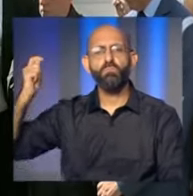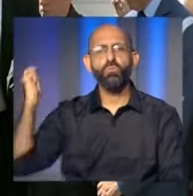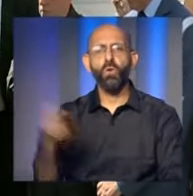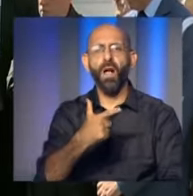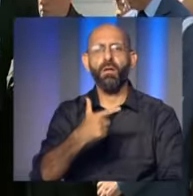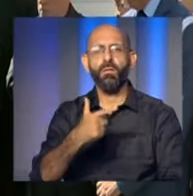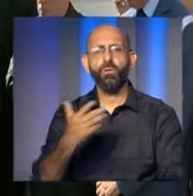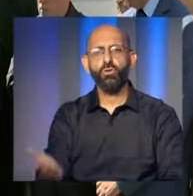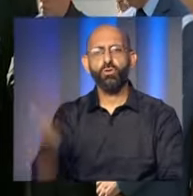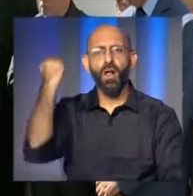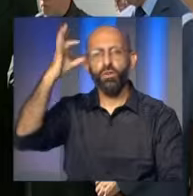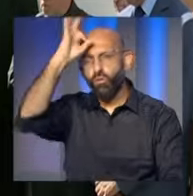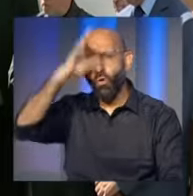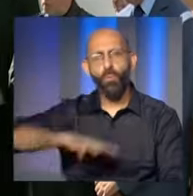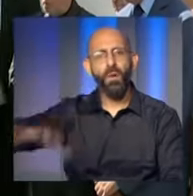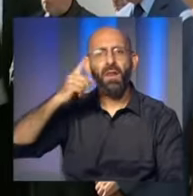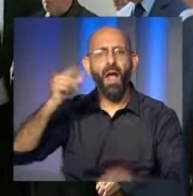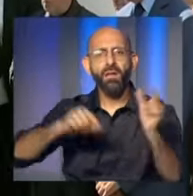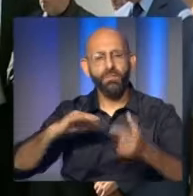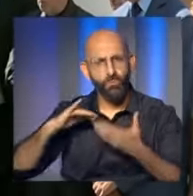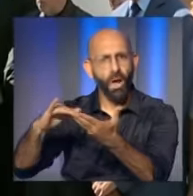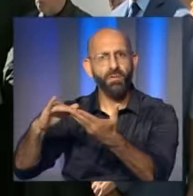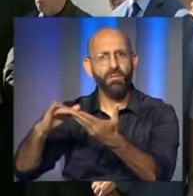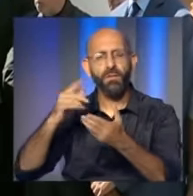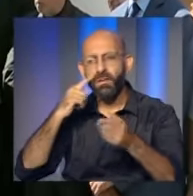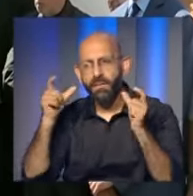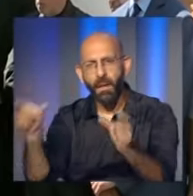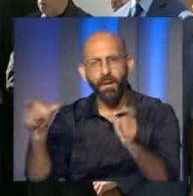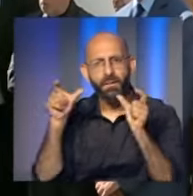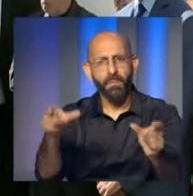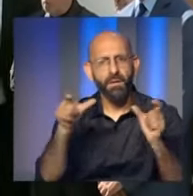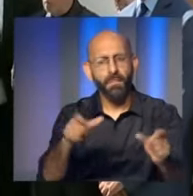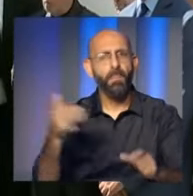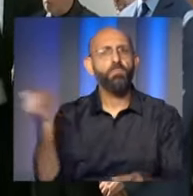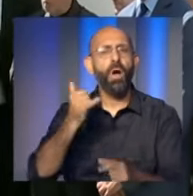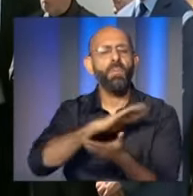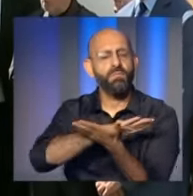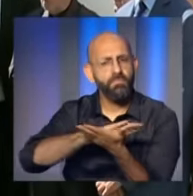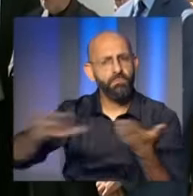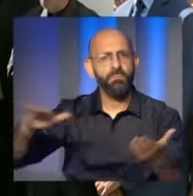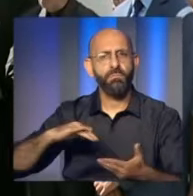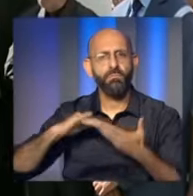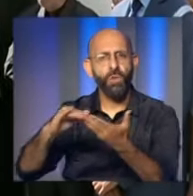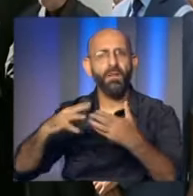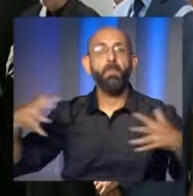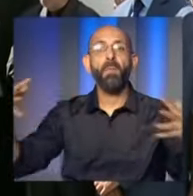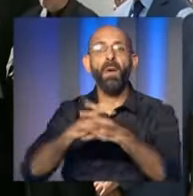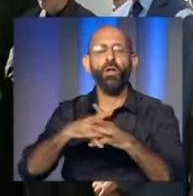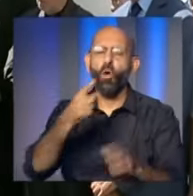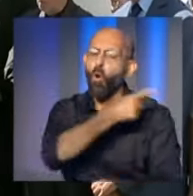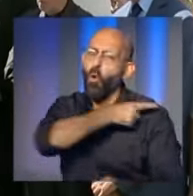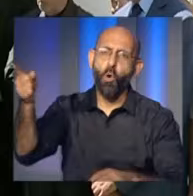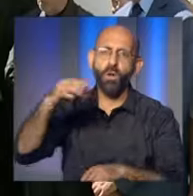سيما على مستشفيات الجنوب والتي ستكون من نتائجها الفورية إخلاء الجنوب من